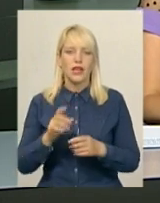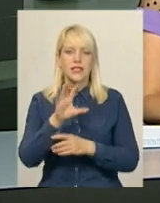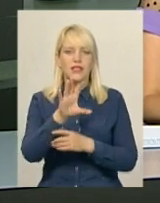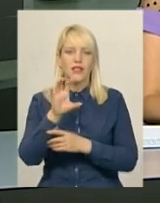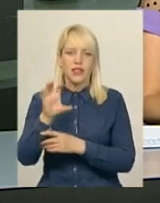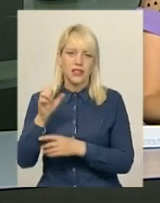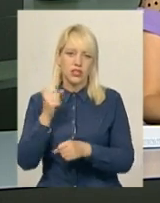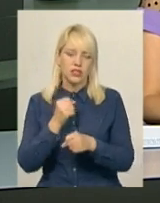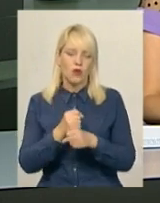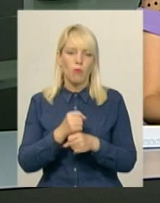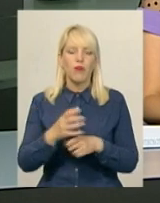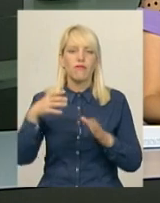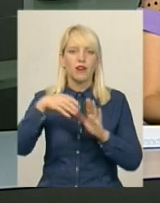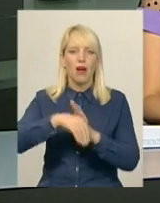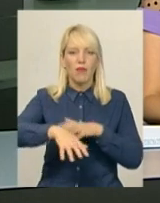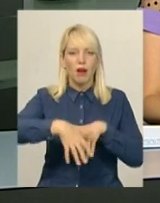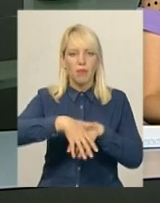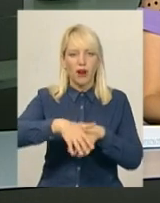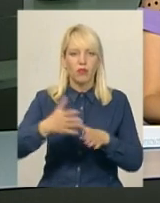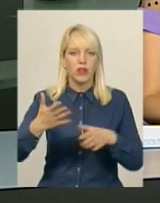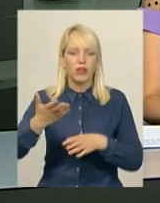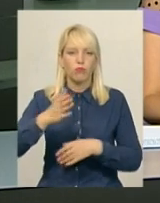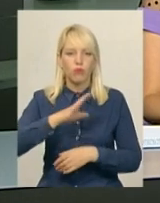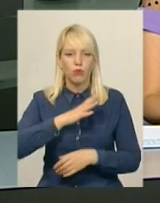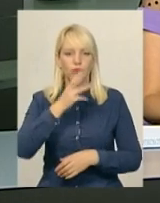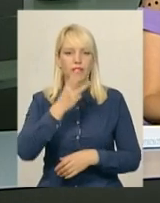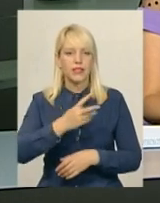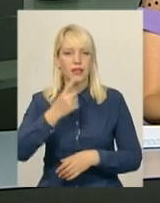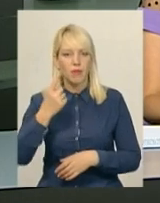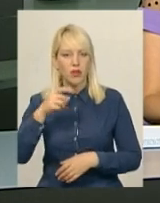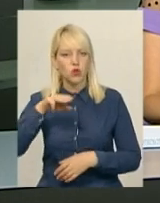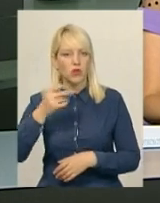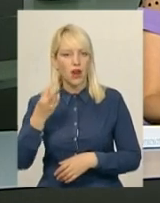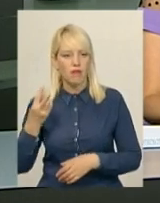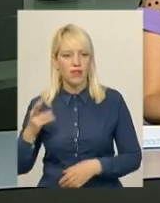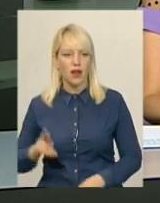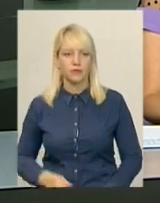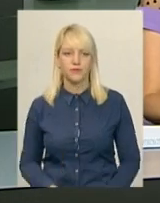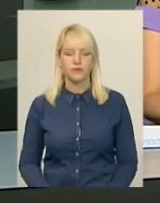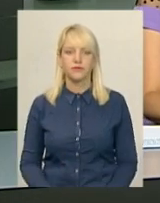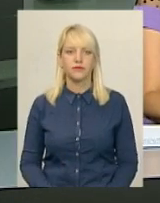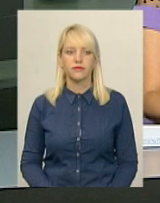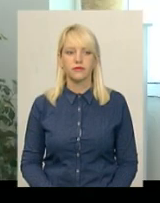відбувся у Хмельницькому 31 травня. Деталіше про відкриття у сюжеті Ірини Хижої.